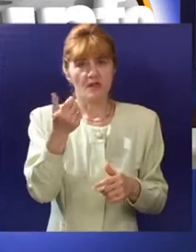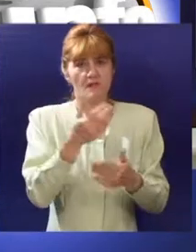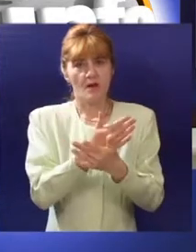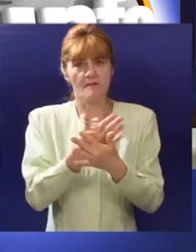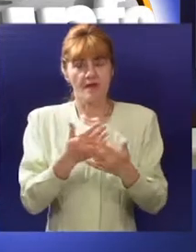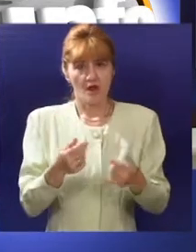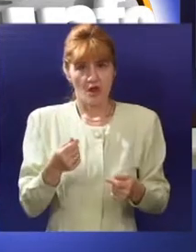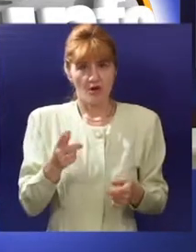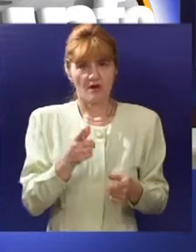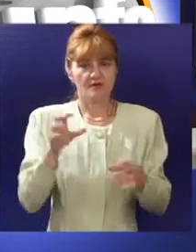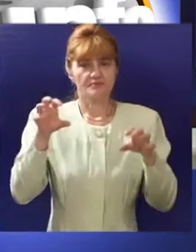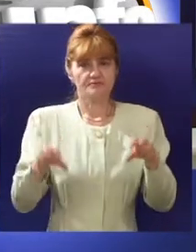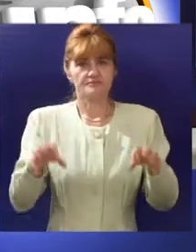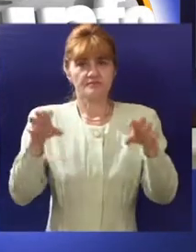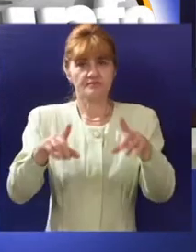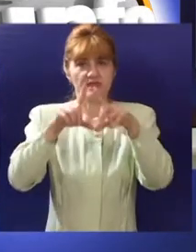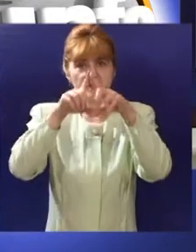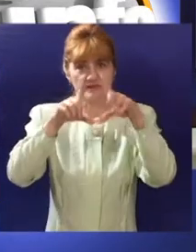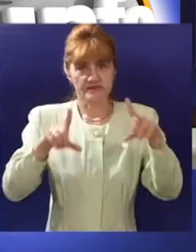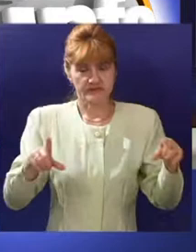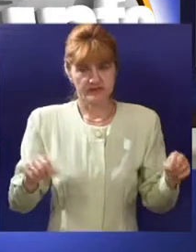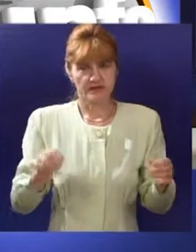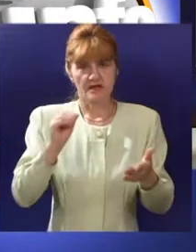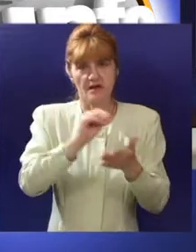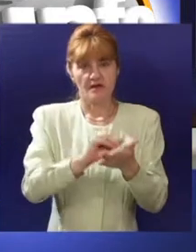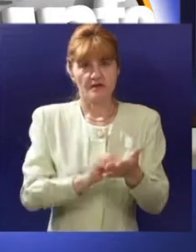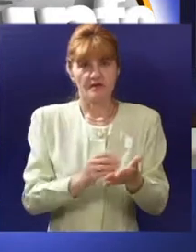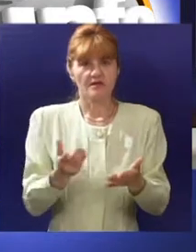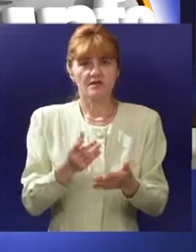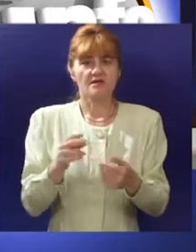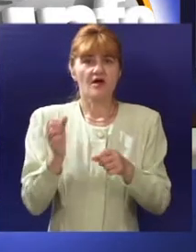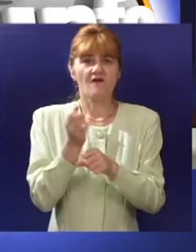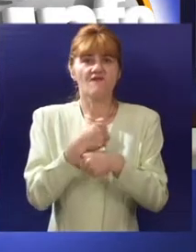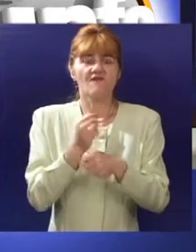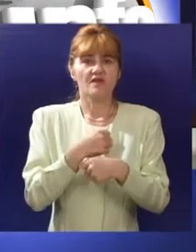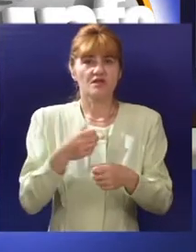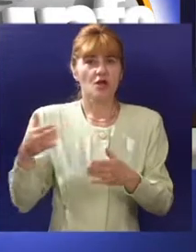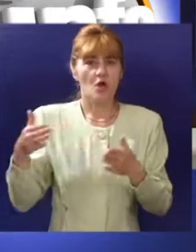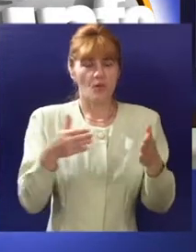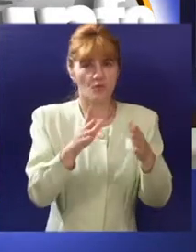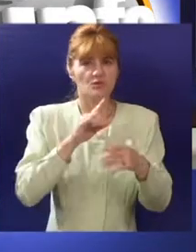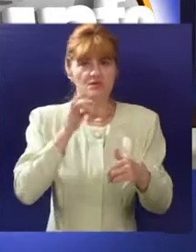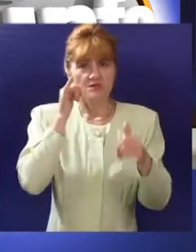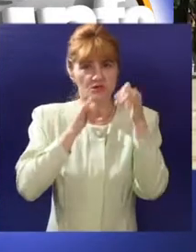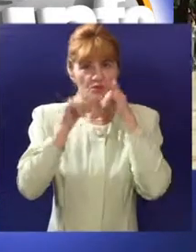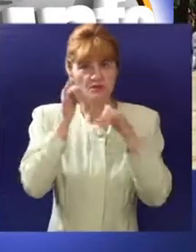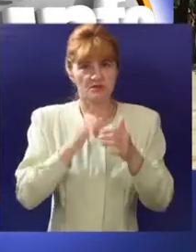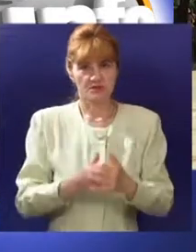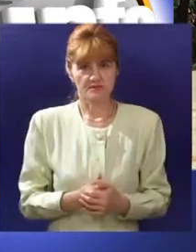dinara za izradu projekata i postavljanje turističke signalizacije za označavanje Vinskog puta i vođenje turističkog saobrećaja